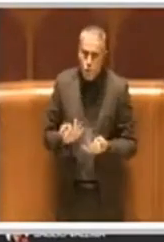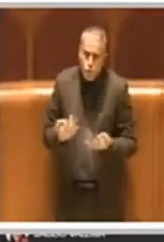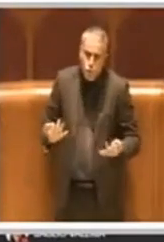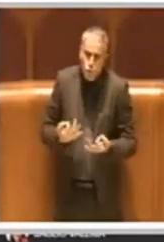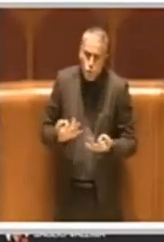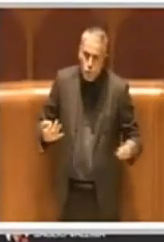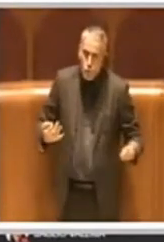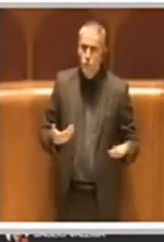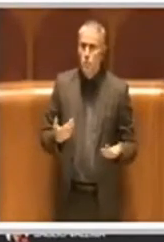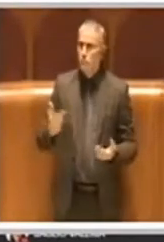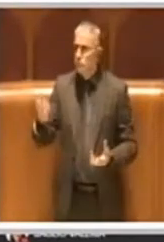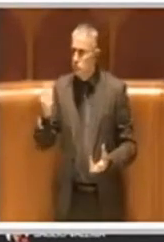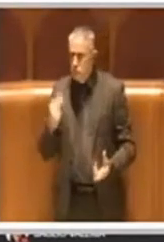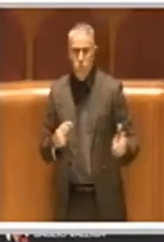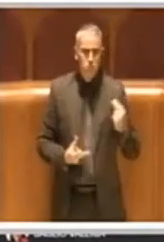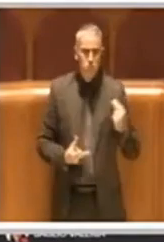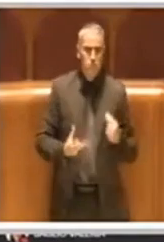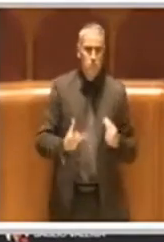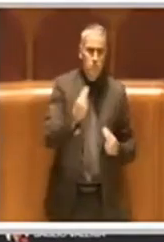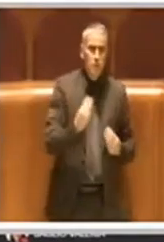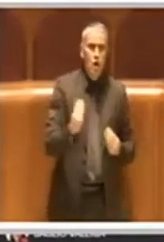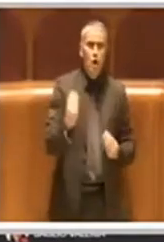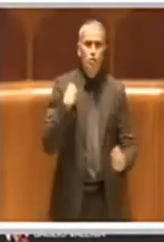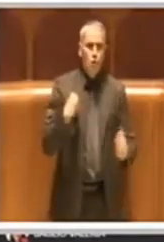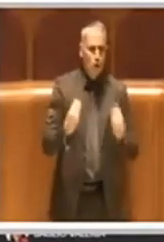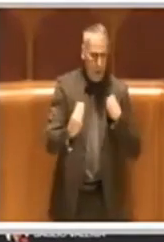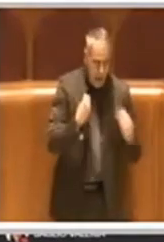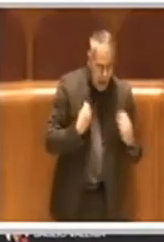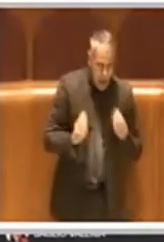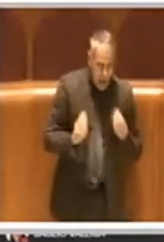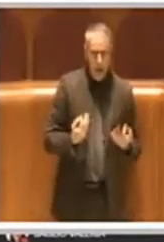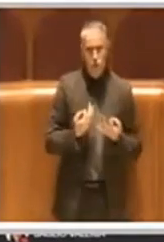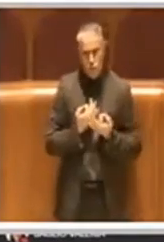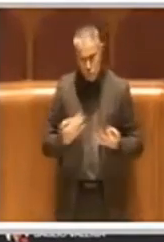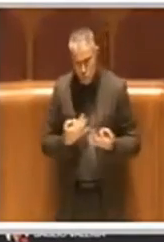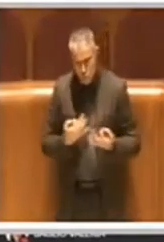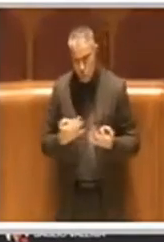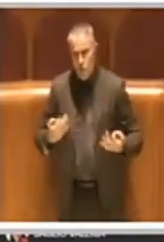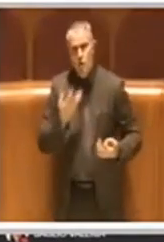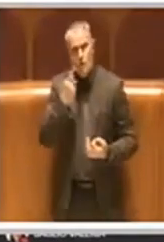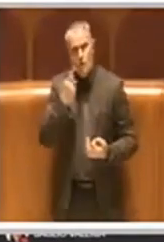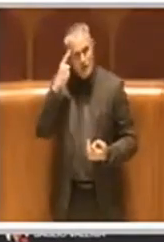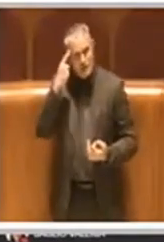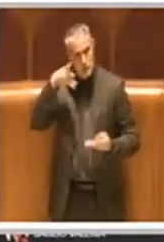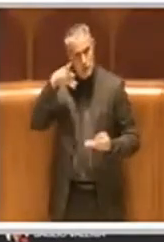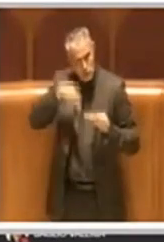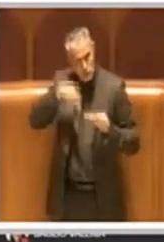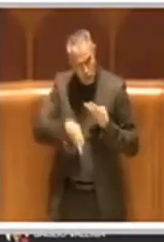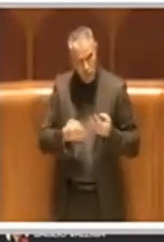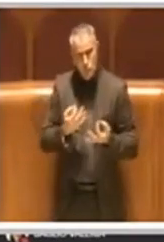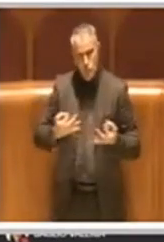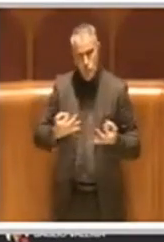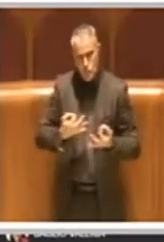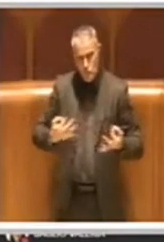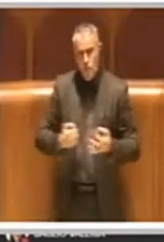osservazioni, le domande e gli approfondimenti su ogni aspetto